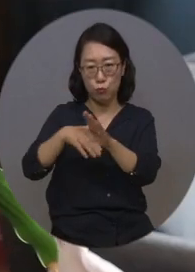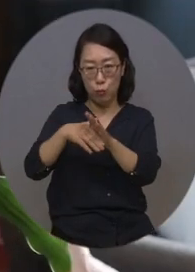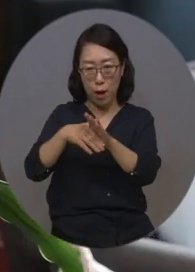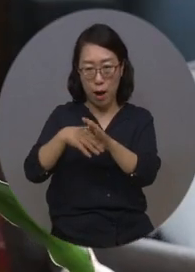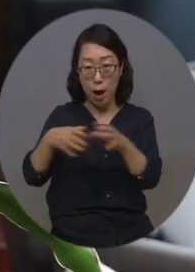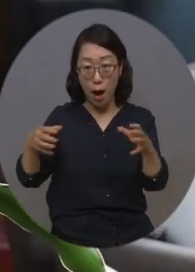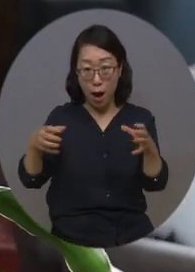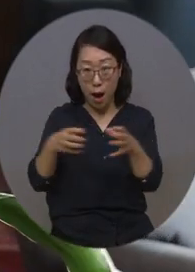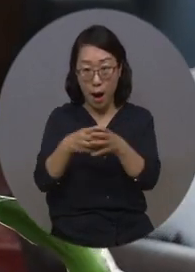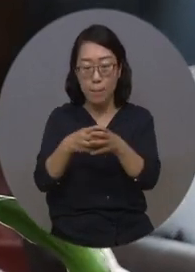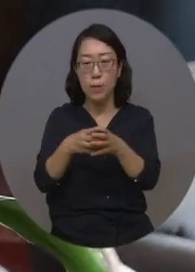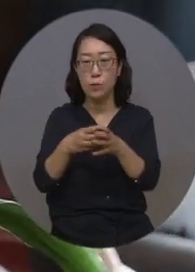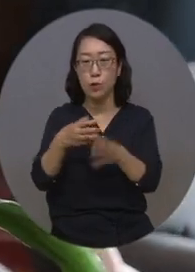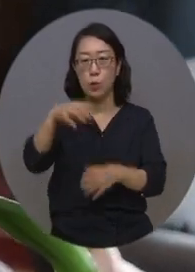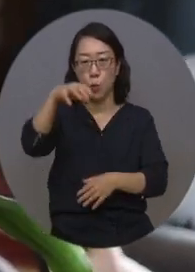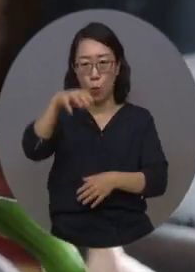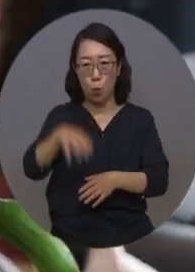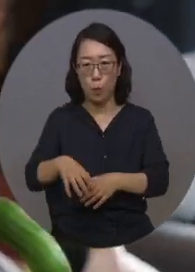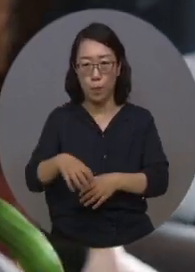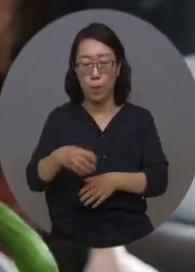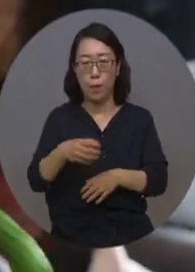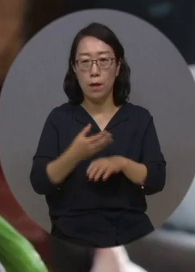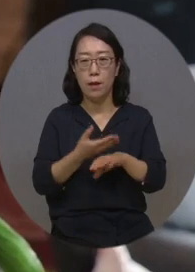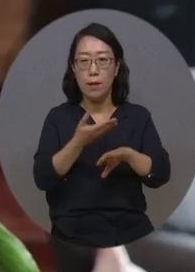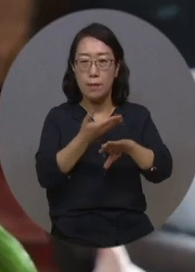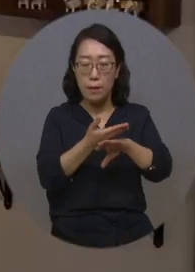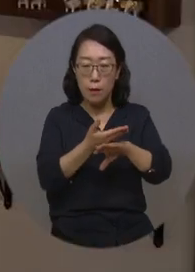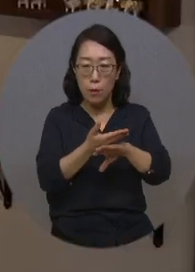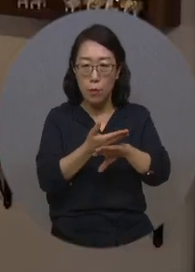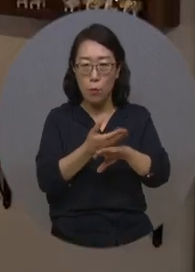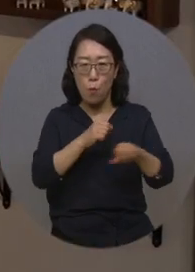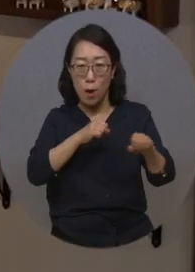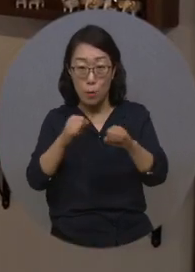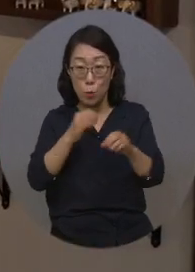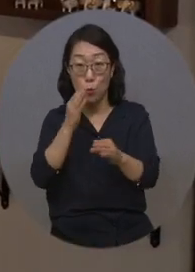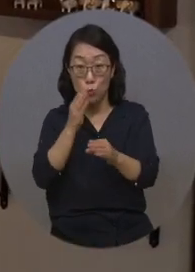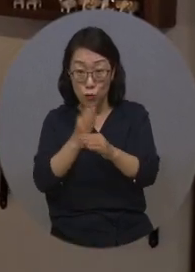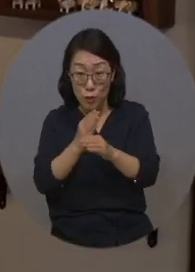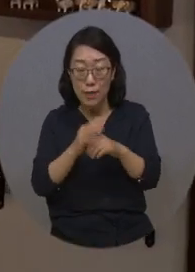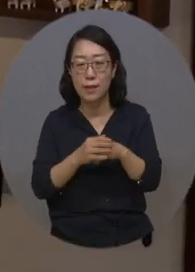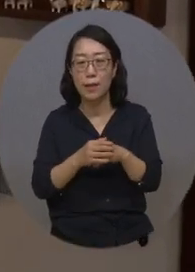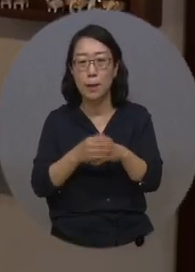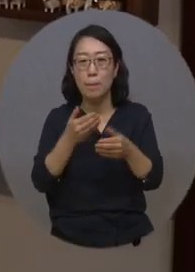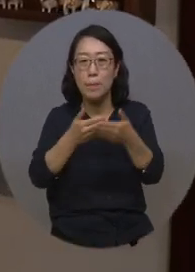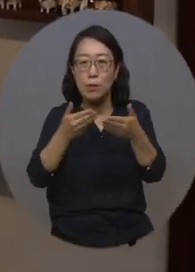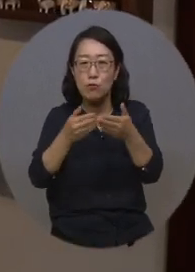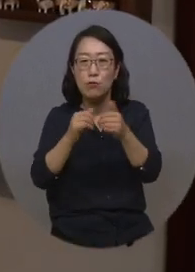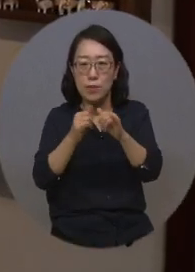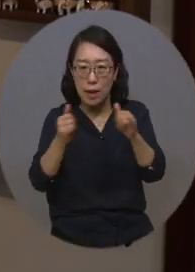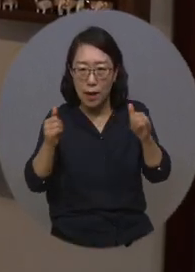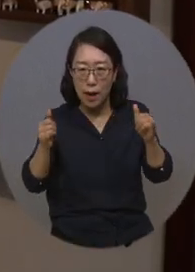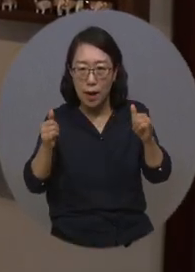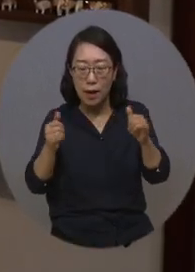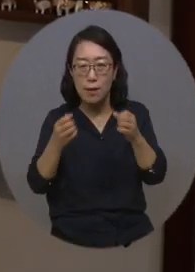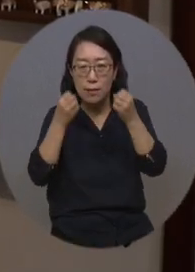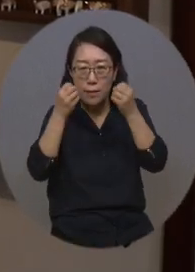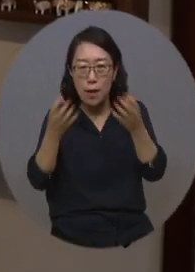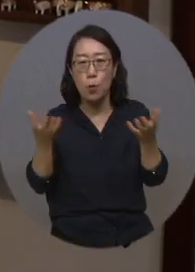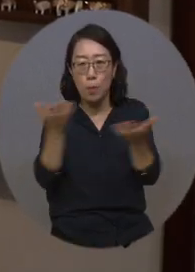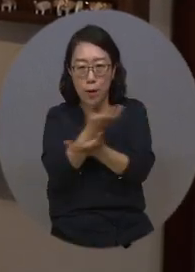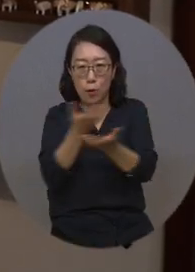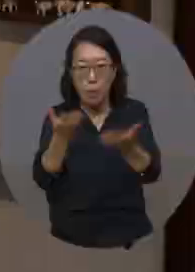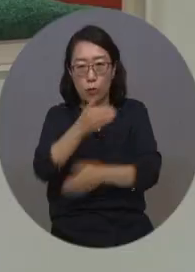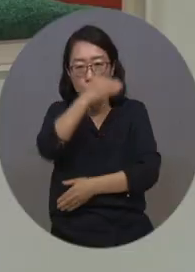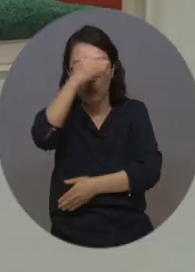복합문화 공간으로 국내외에서 활발하게 활동하고 있는 미술 작가의 작품을 매회 다른 주제로 선보이고